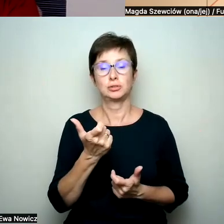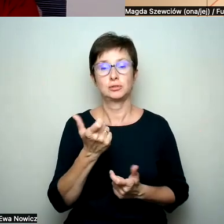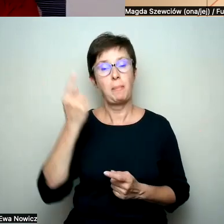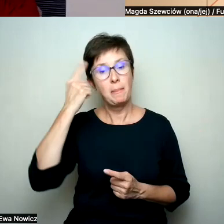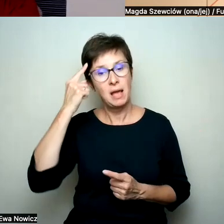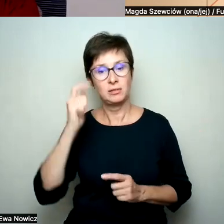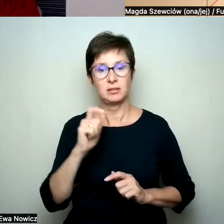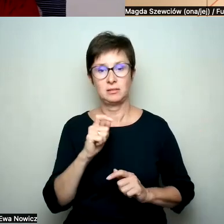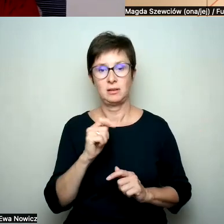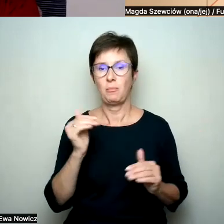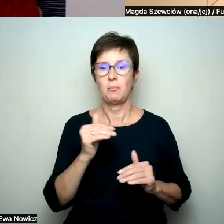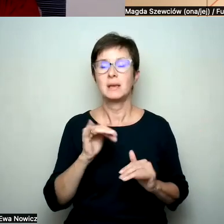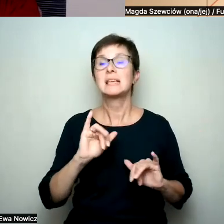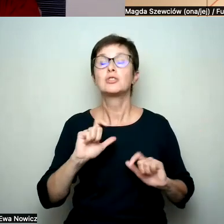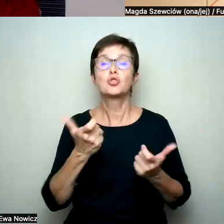ale właśnie co mówić i jak.